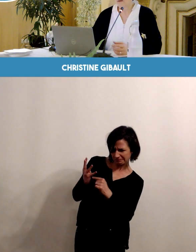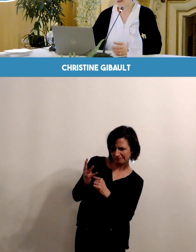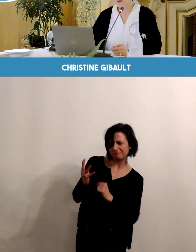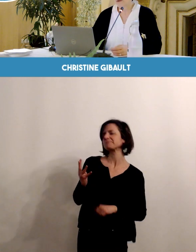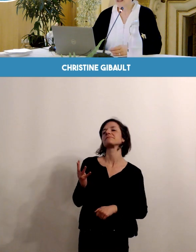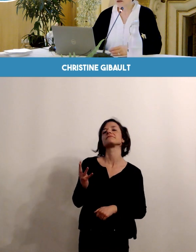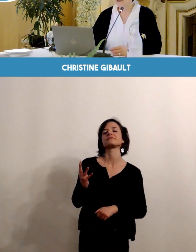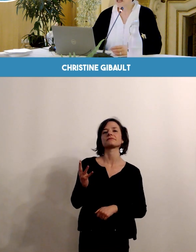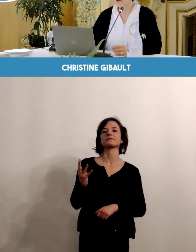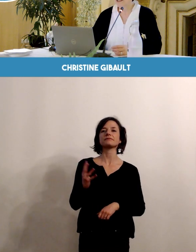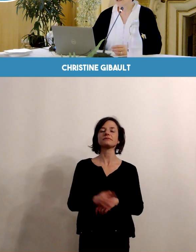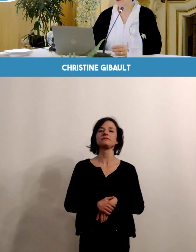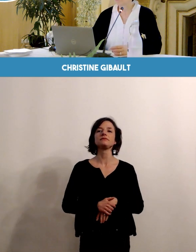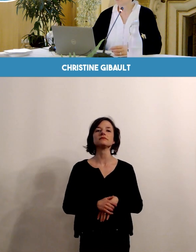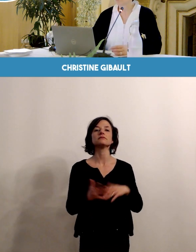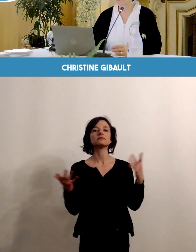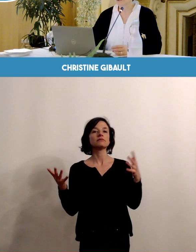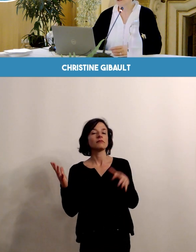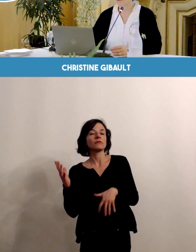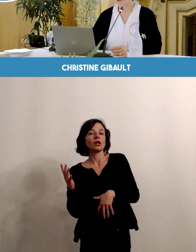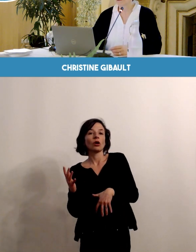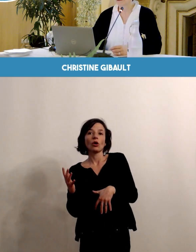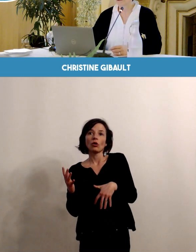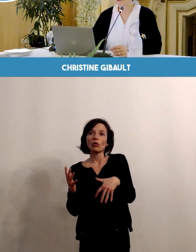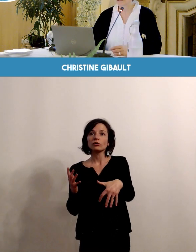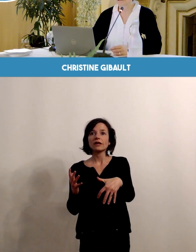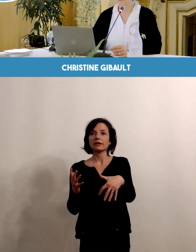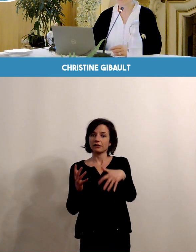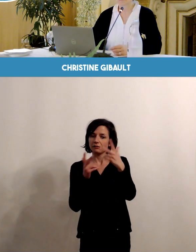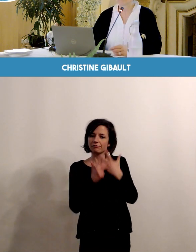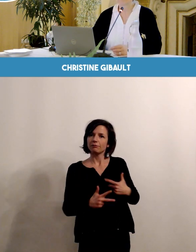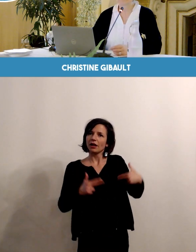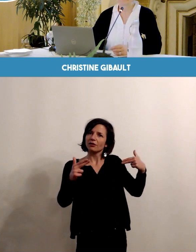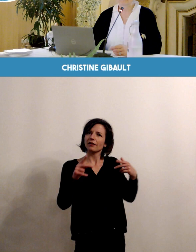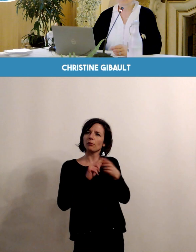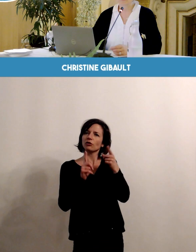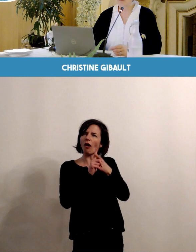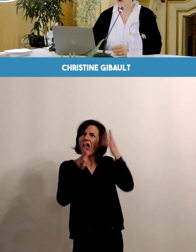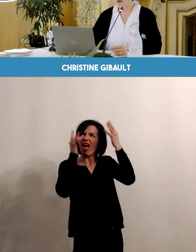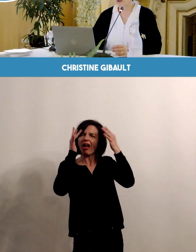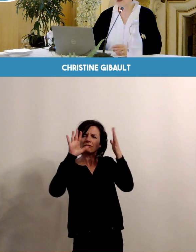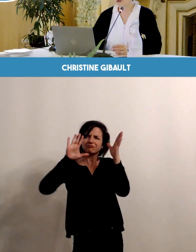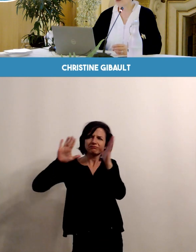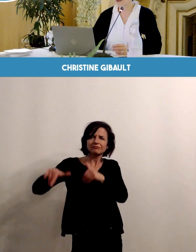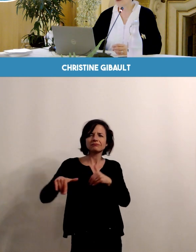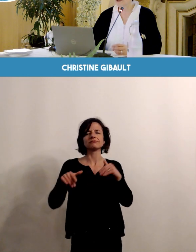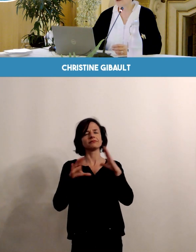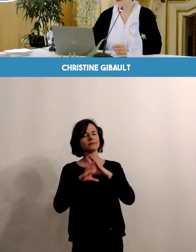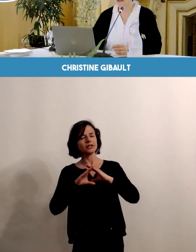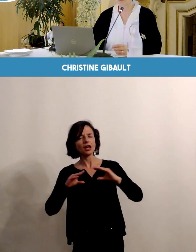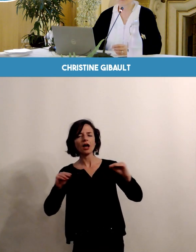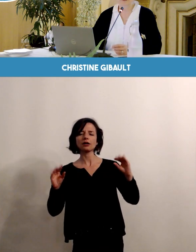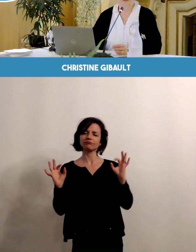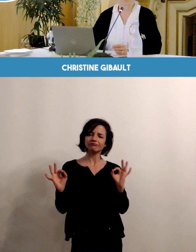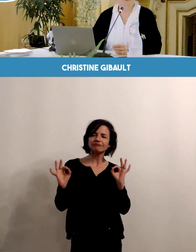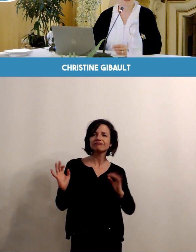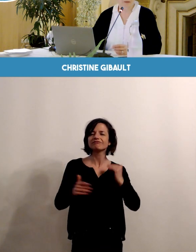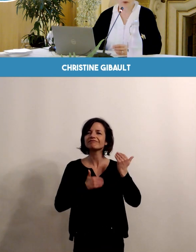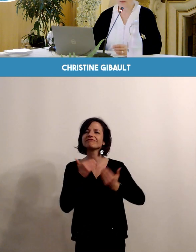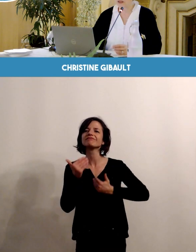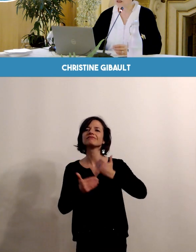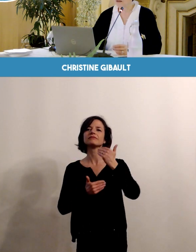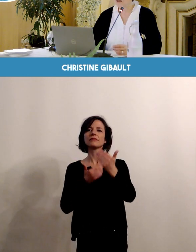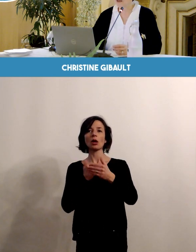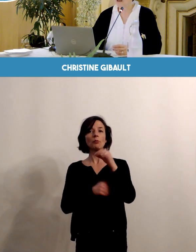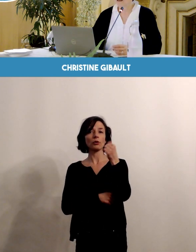Alors vivre sa grossesse aussi sereinement que possible, c'est tout d'abord s'entourer de professionnels auprès de qui